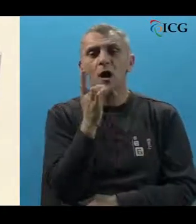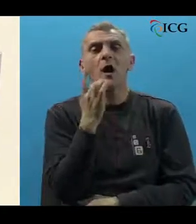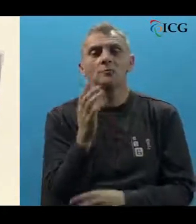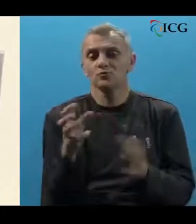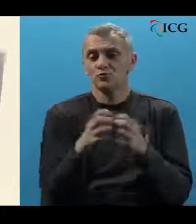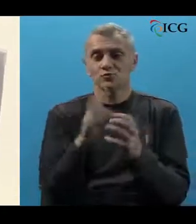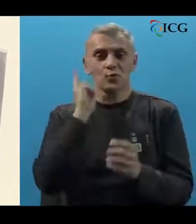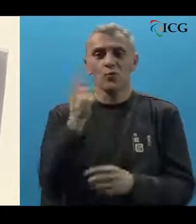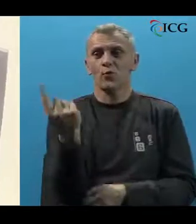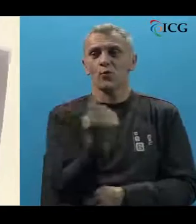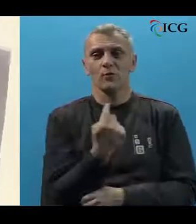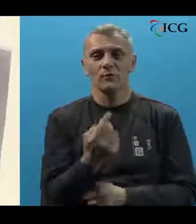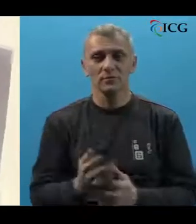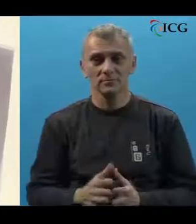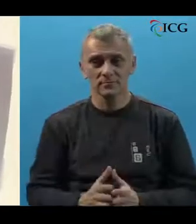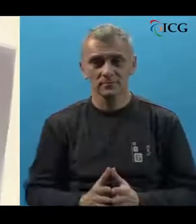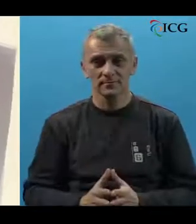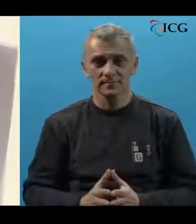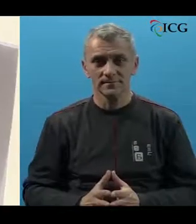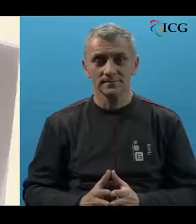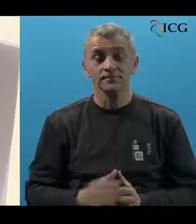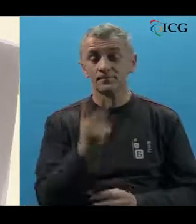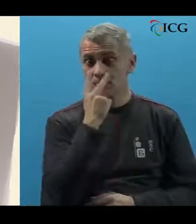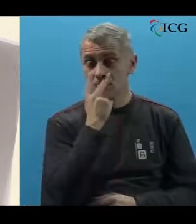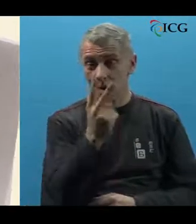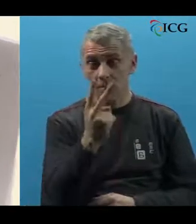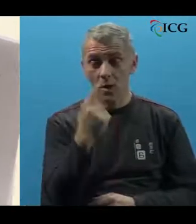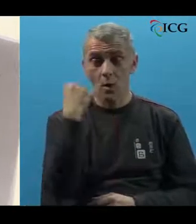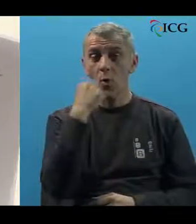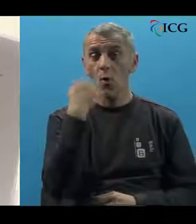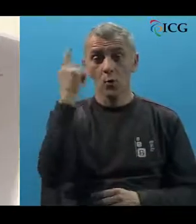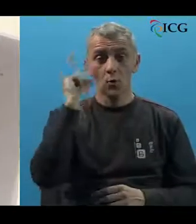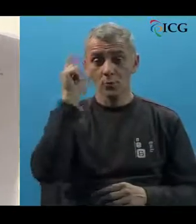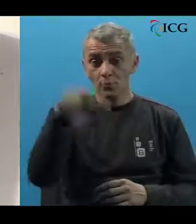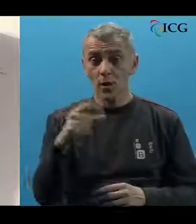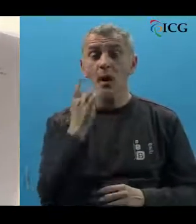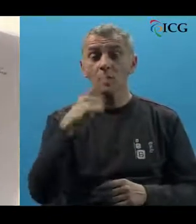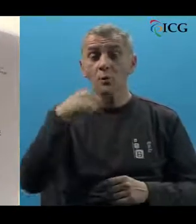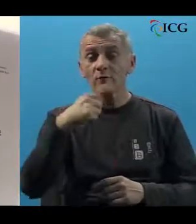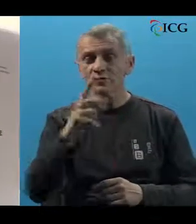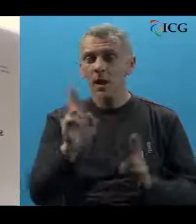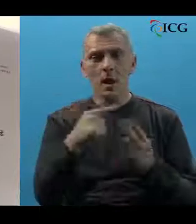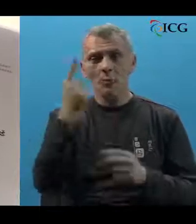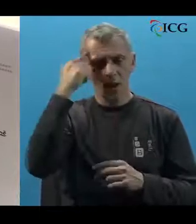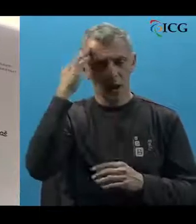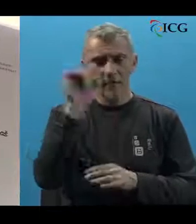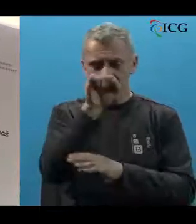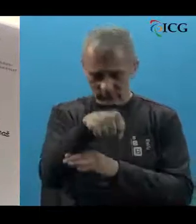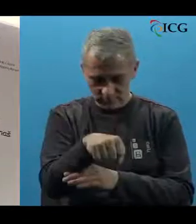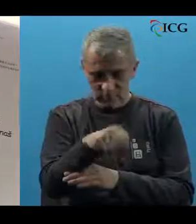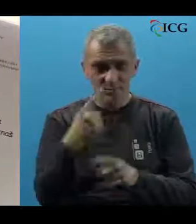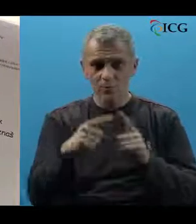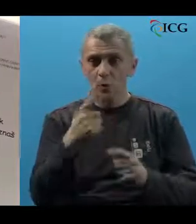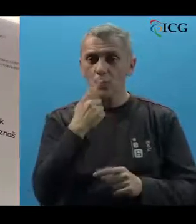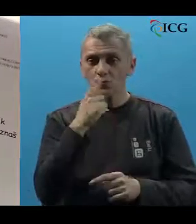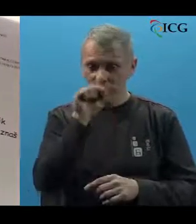društvu gluhe, nagluhe osobe. Gledaj u osobu dok joj govoriš, pritom nemoj saginjati glavu i